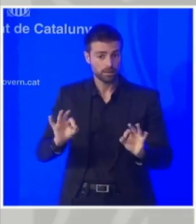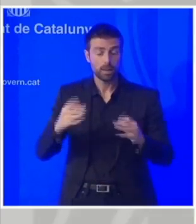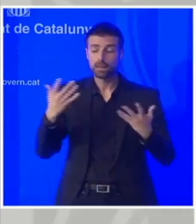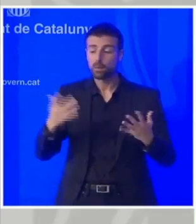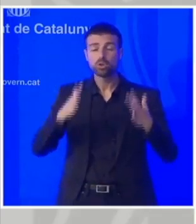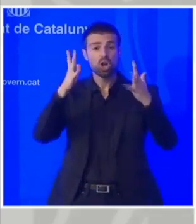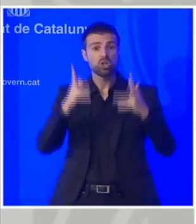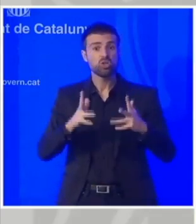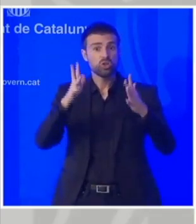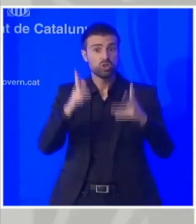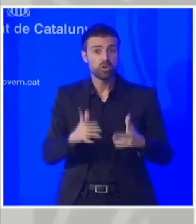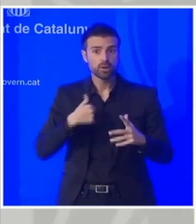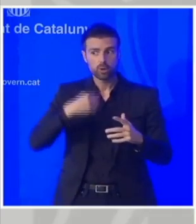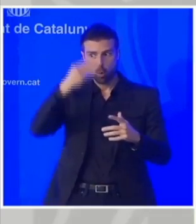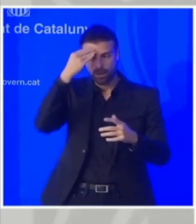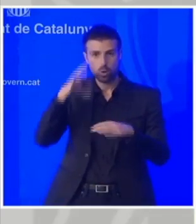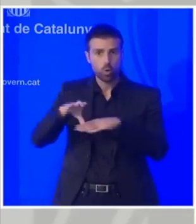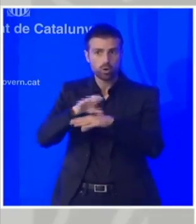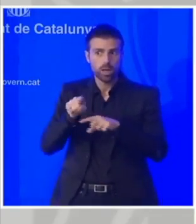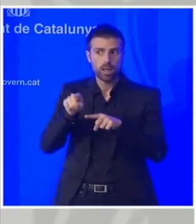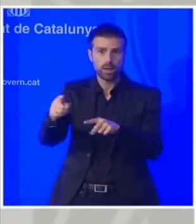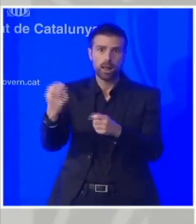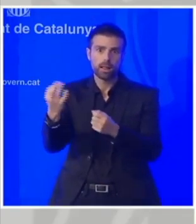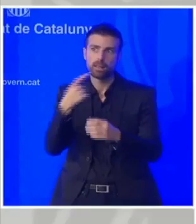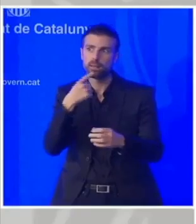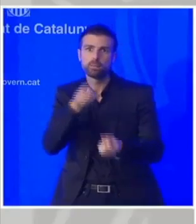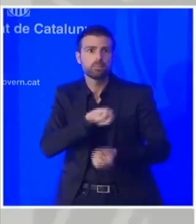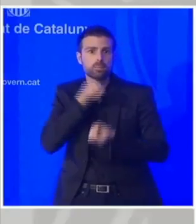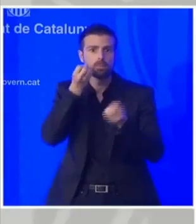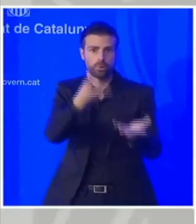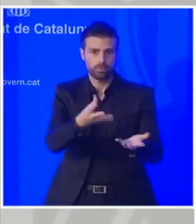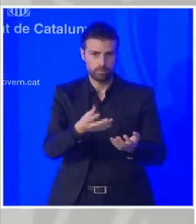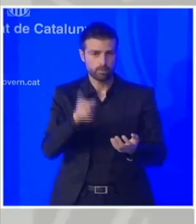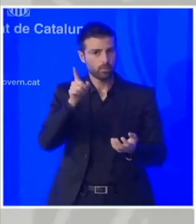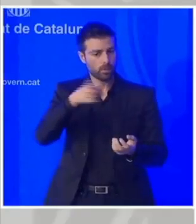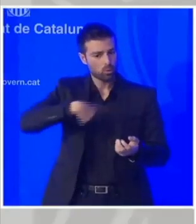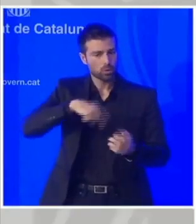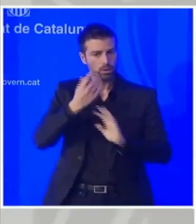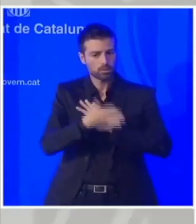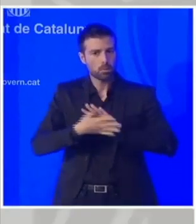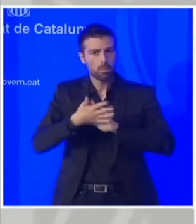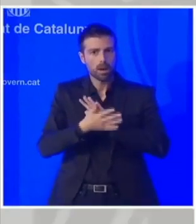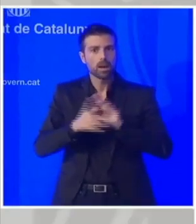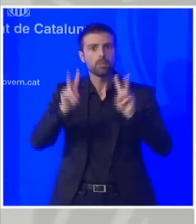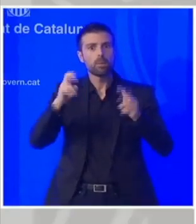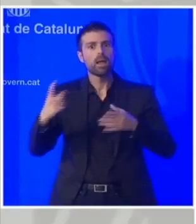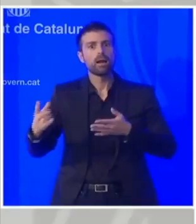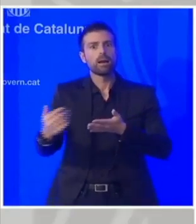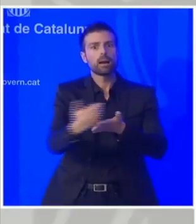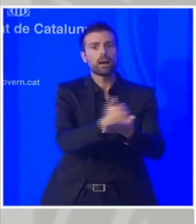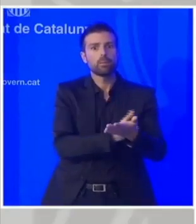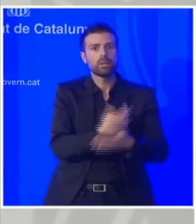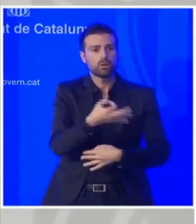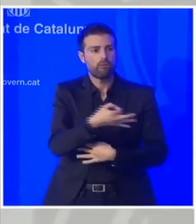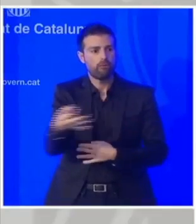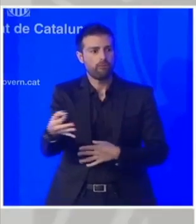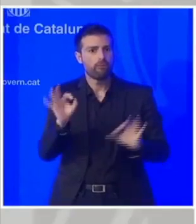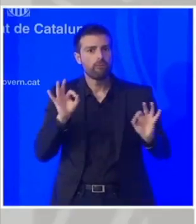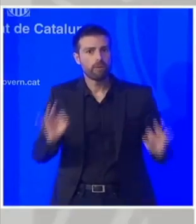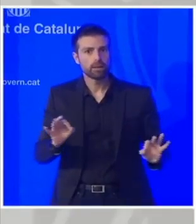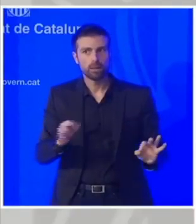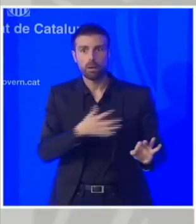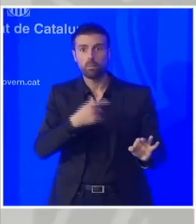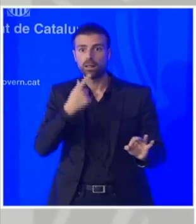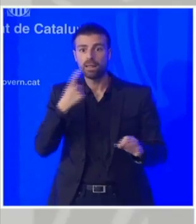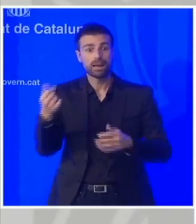xifres jo crec que les han denunciat des de la pròpia conselleria i estem parlant també de recaptació efectiva de recaptació efectiva tot